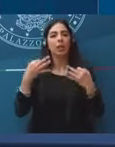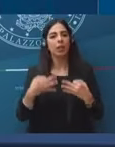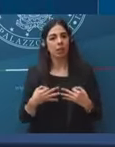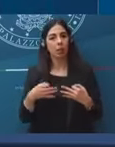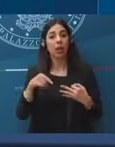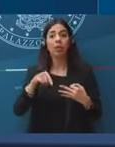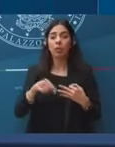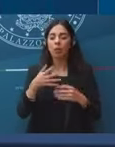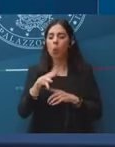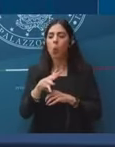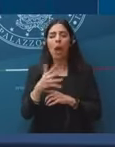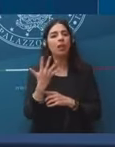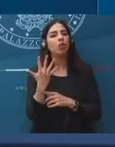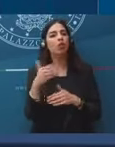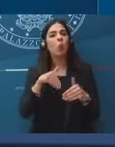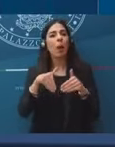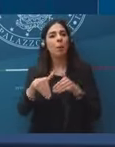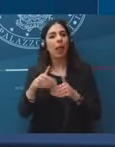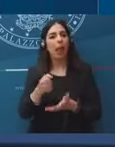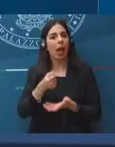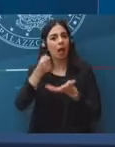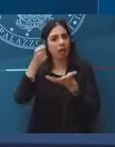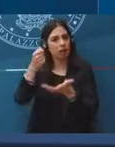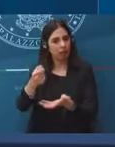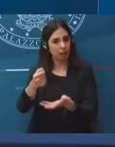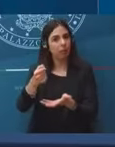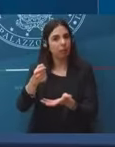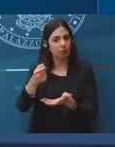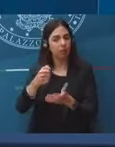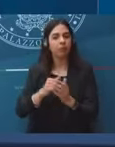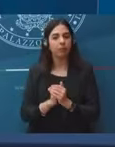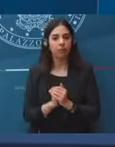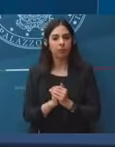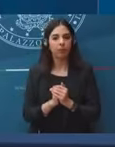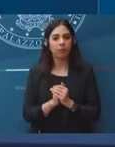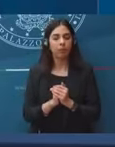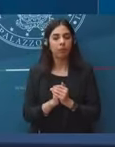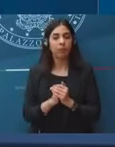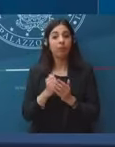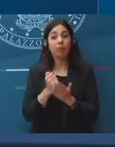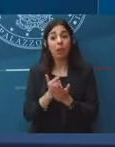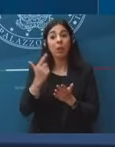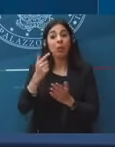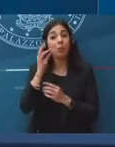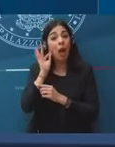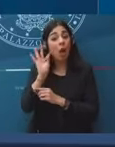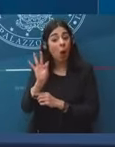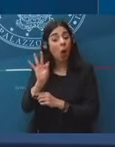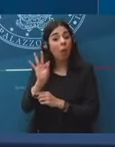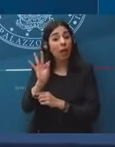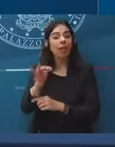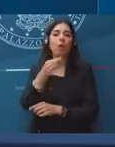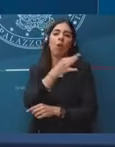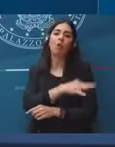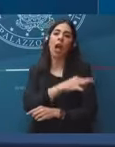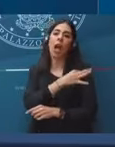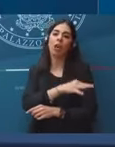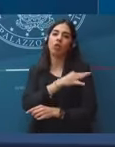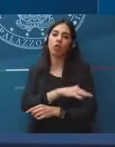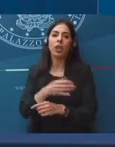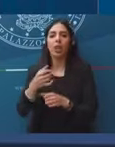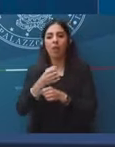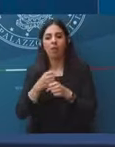miliardi. La posta principale è l'acquisto di vaccini e di